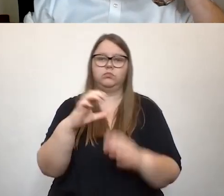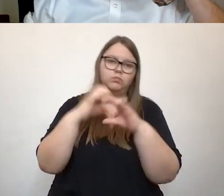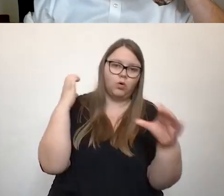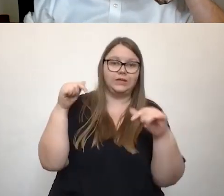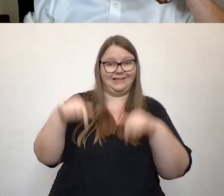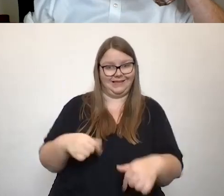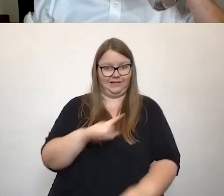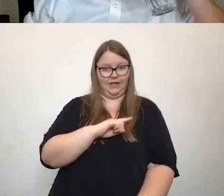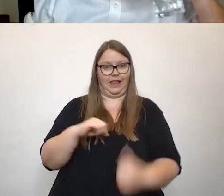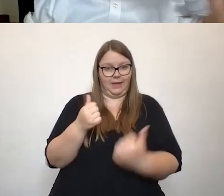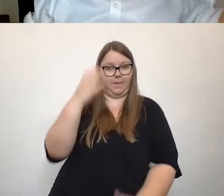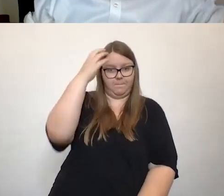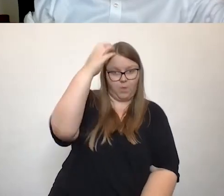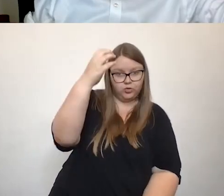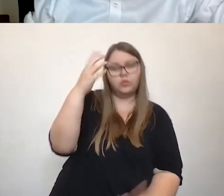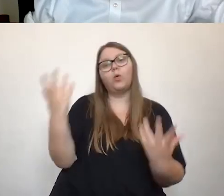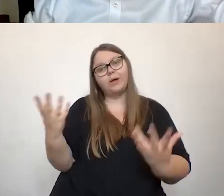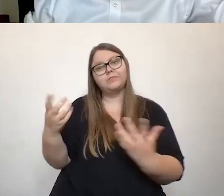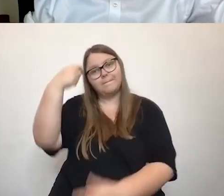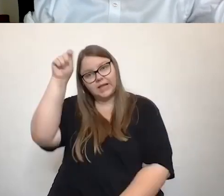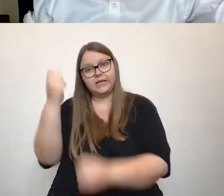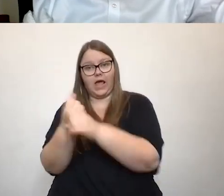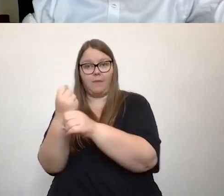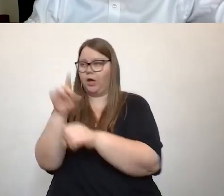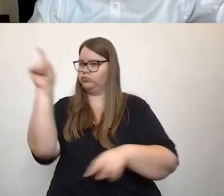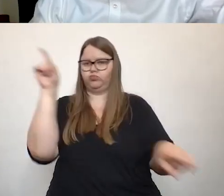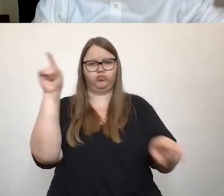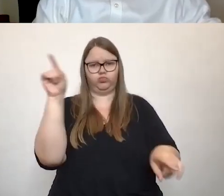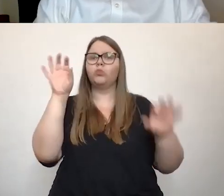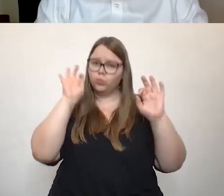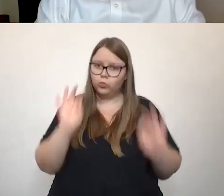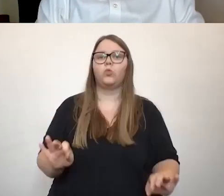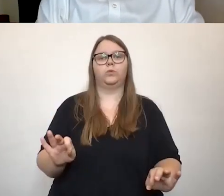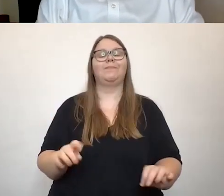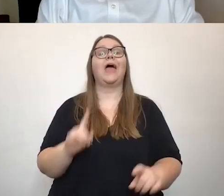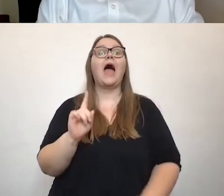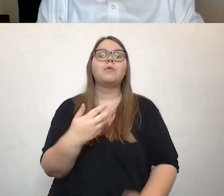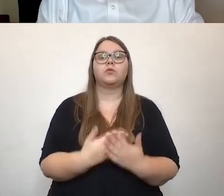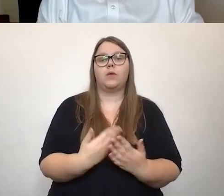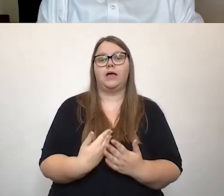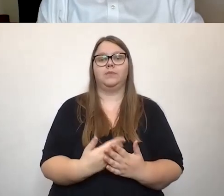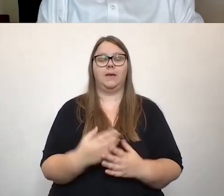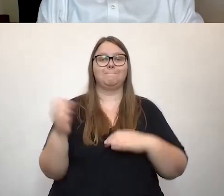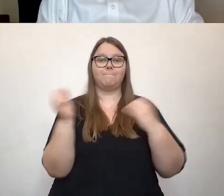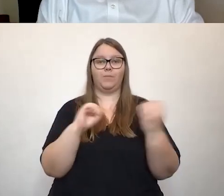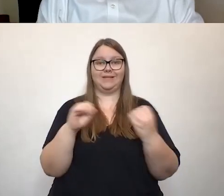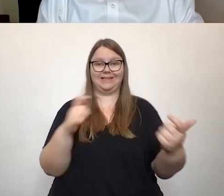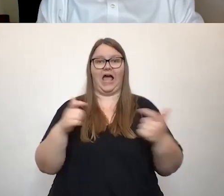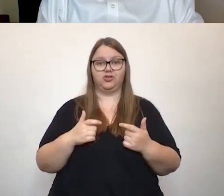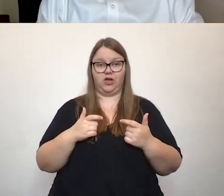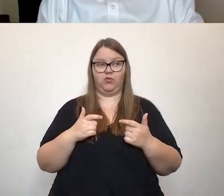München, wo ich lebe oder in Berlin, wo ich arbeite, geht es gut. Aber was natürlich ein Riesenproblem ist für Menschen mit Mobilitätseinschränkungen,